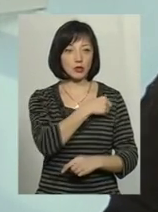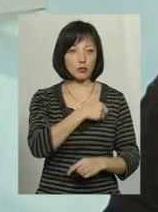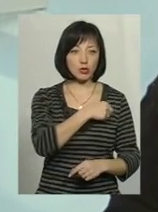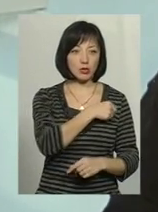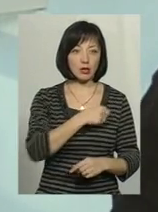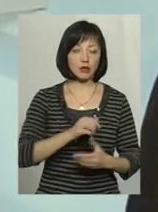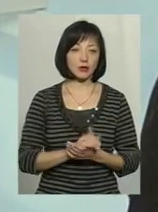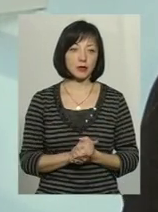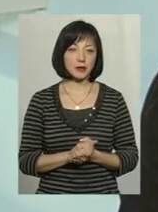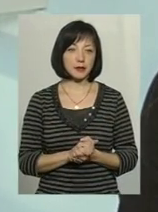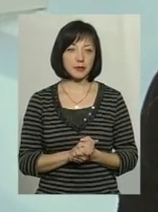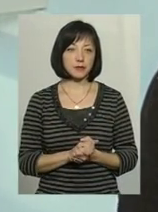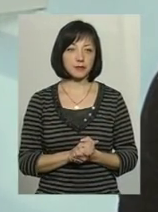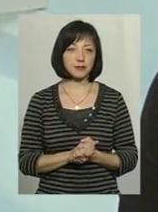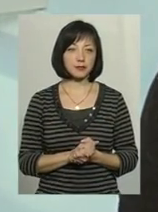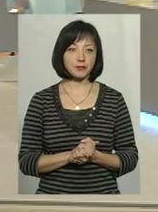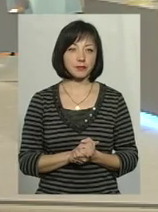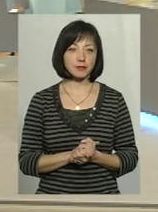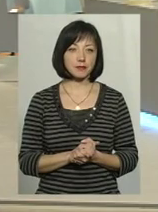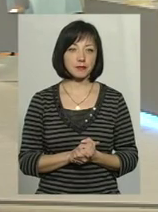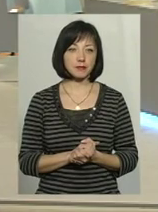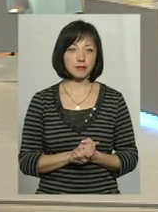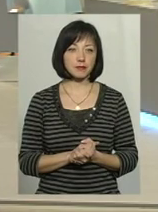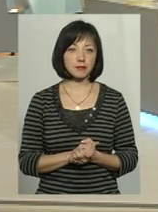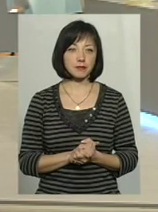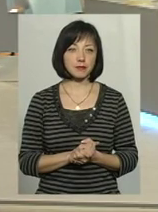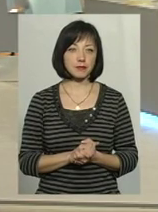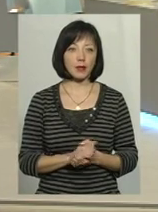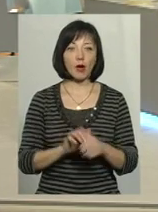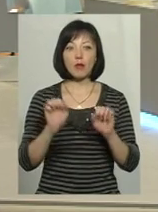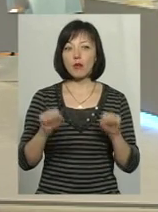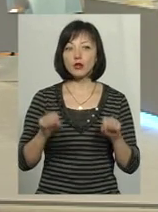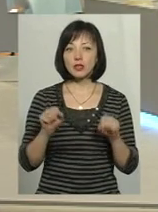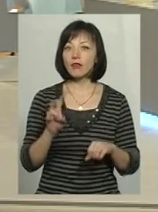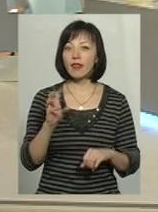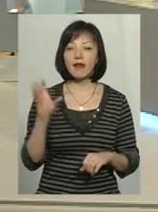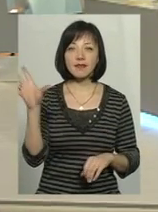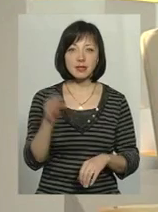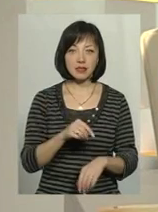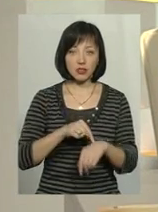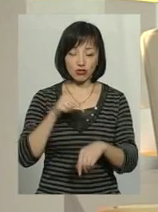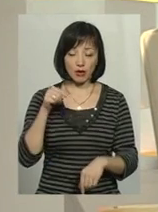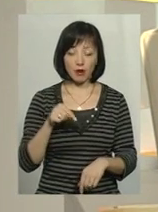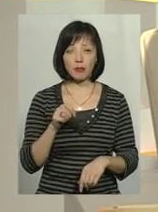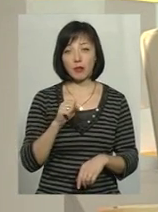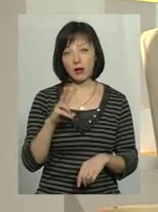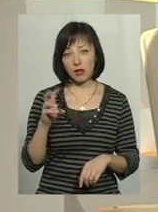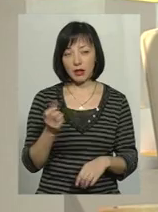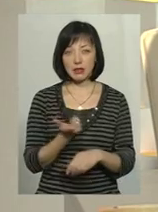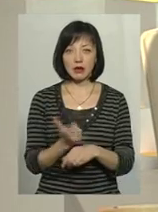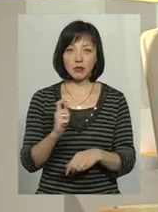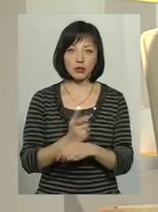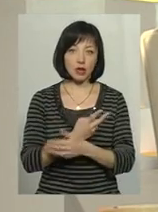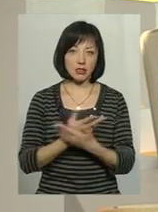особистості. Ну, можливо, не всіх зачепимо, разом з тим, найбільш